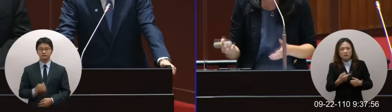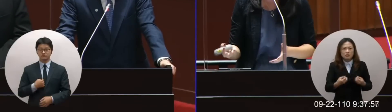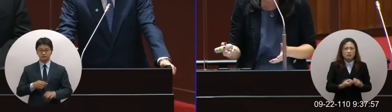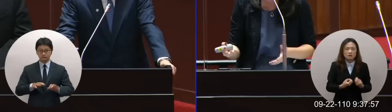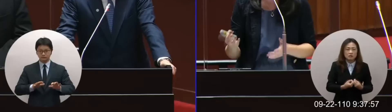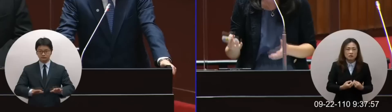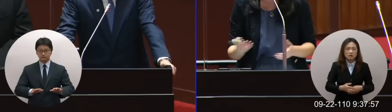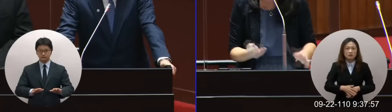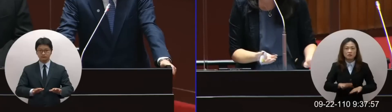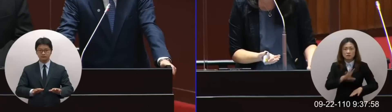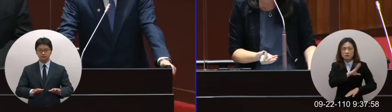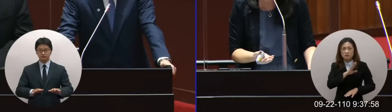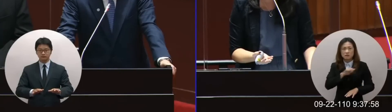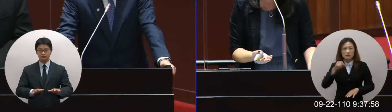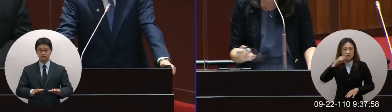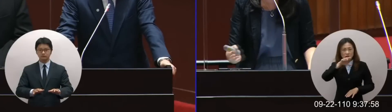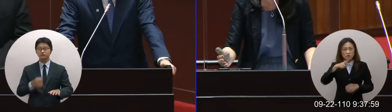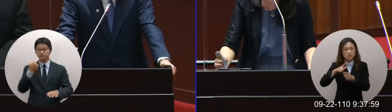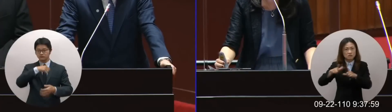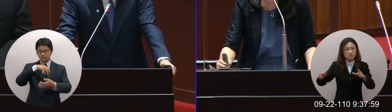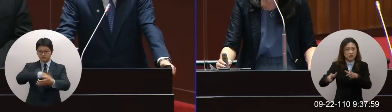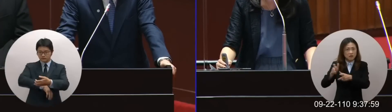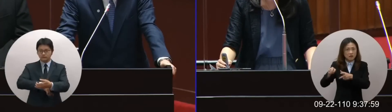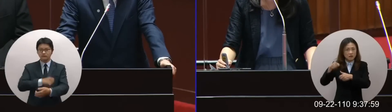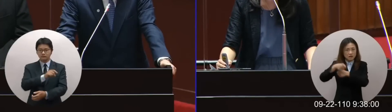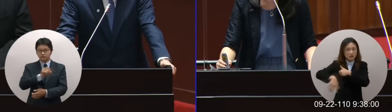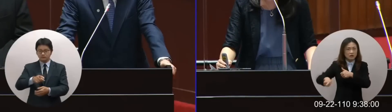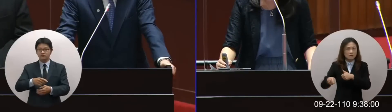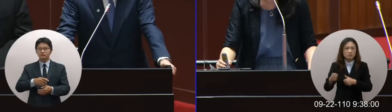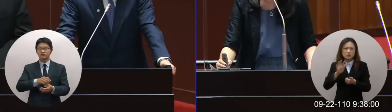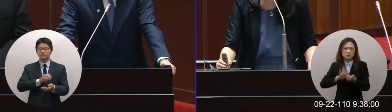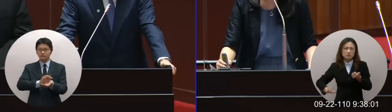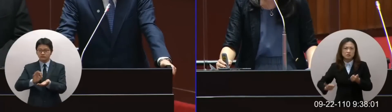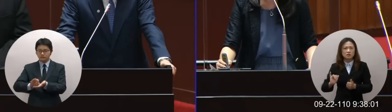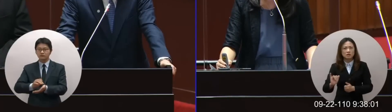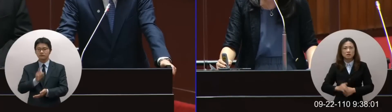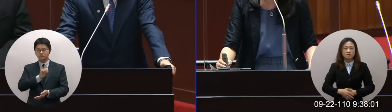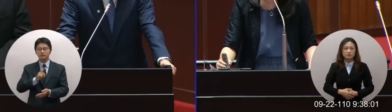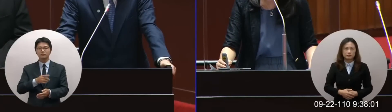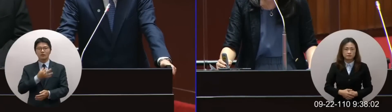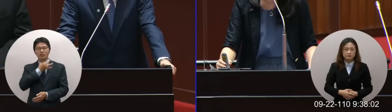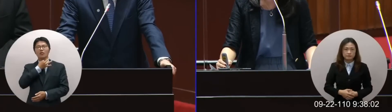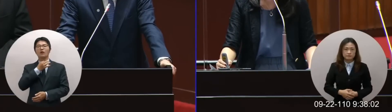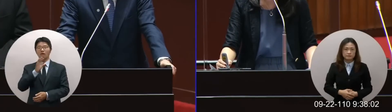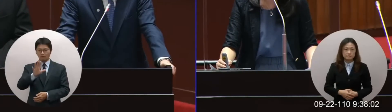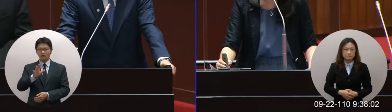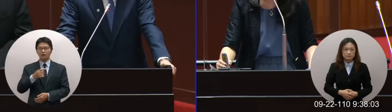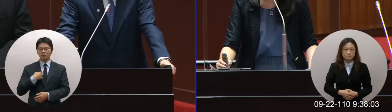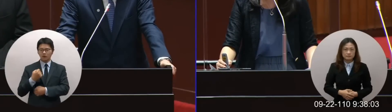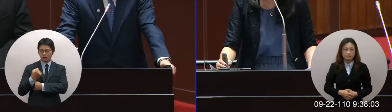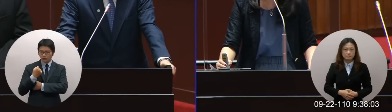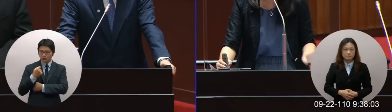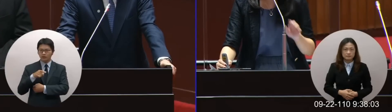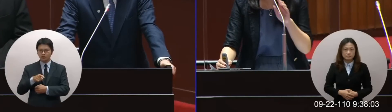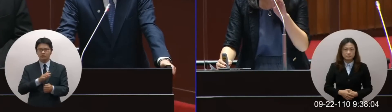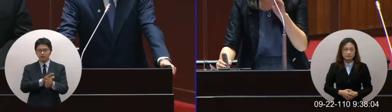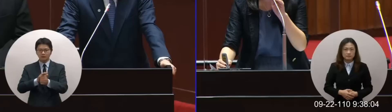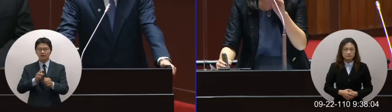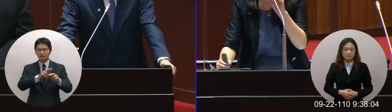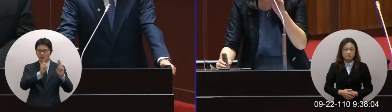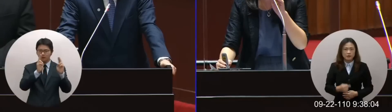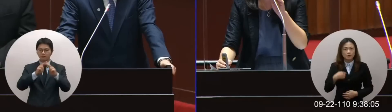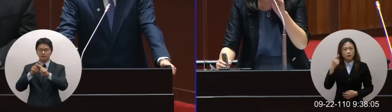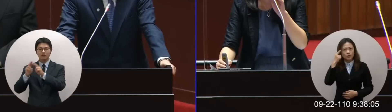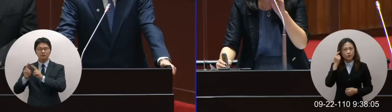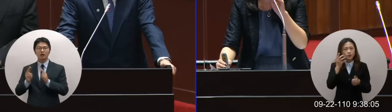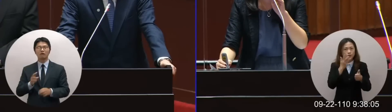台灣當然有一些產業不會因為疫情而受到影響內需現在當然是困難但是我們也逐步在解封所以我的問題